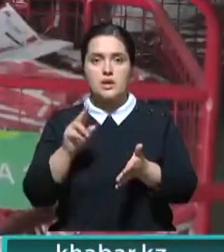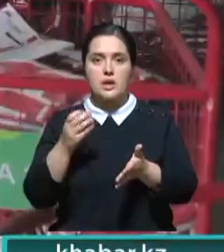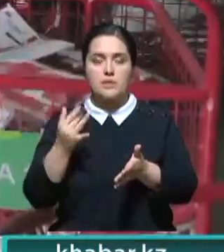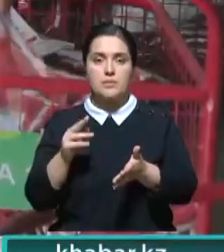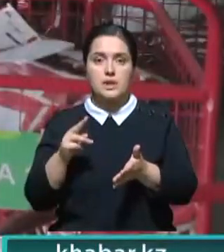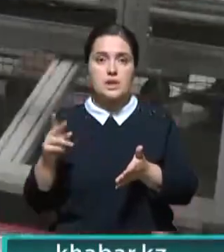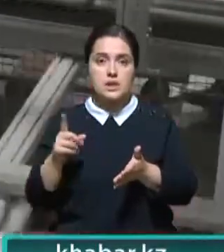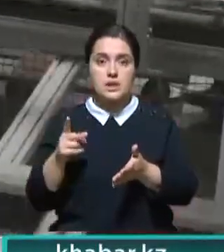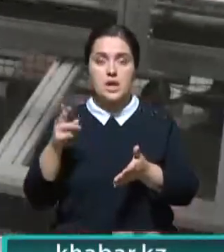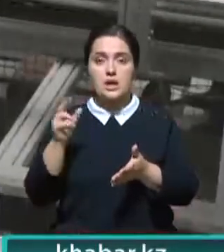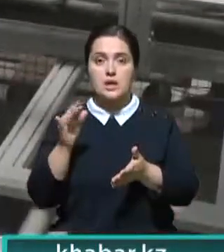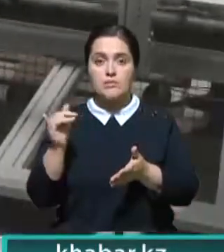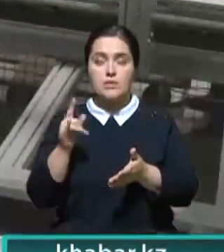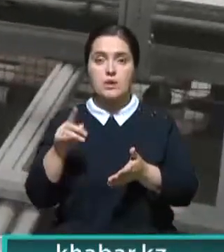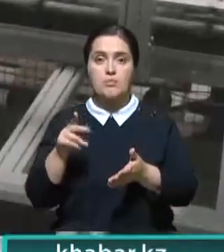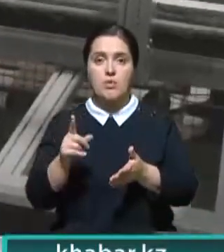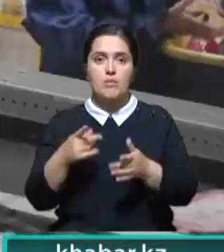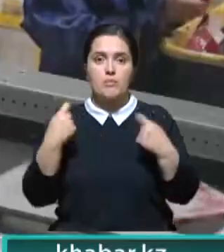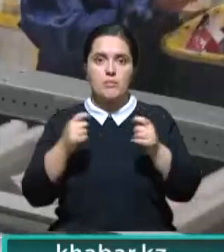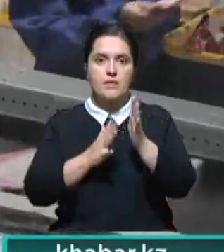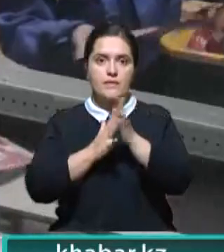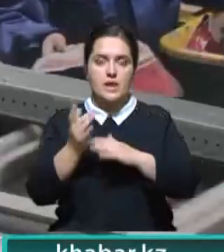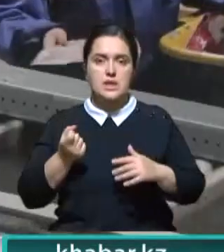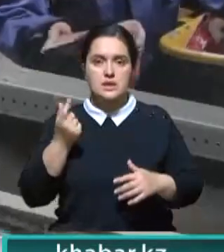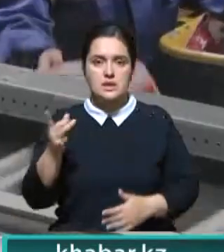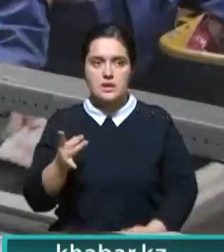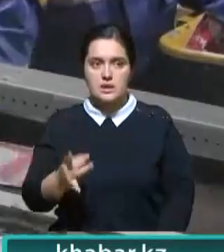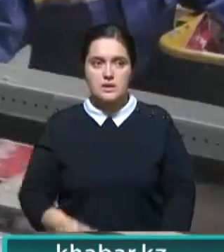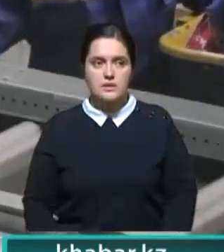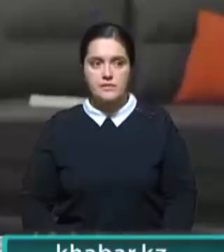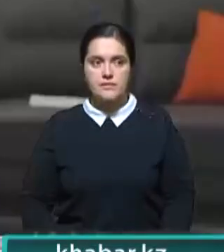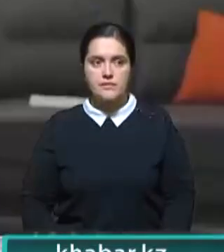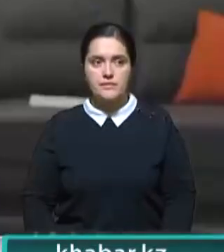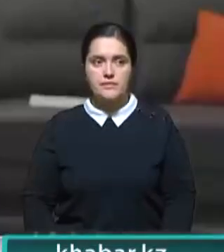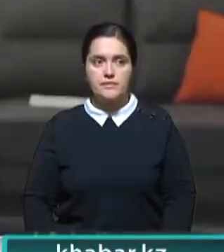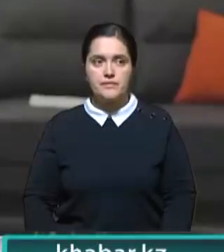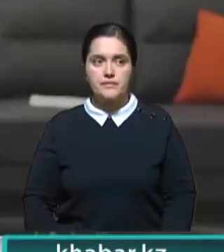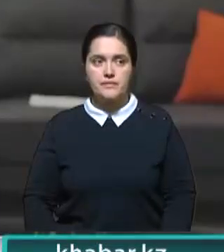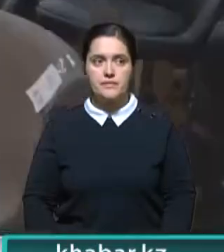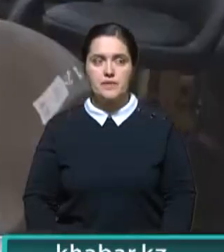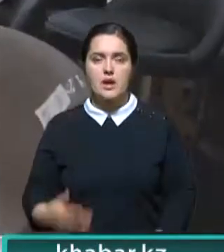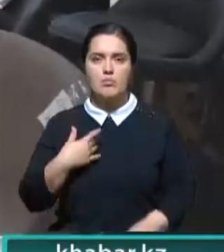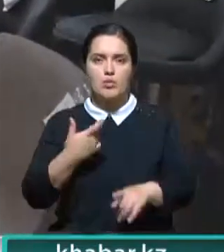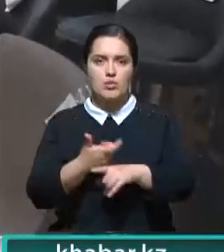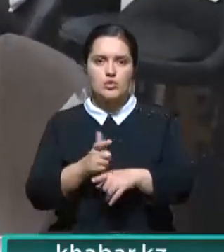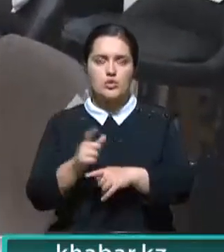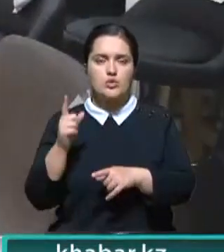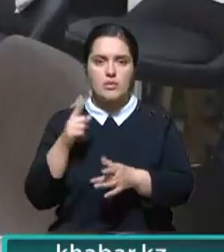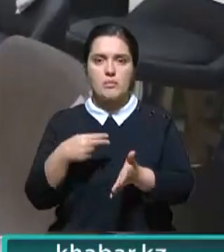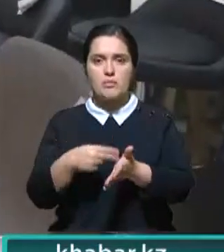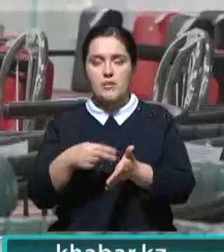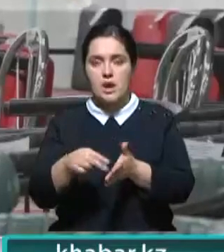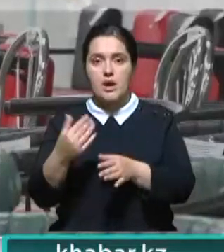Киезет. Во время Каспий Жума продажи вырастают в несколько раз. Это не первая наша Каспий Жума, и мы очень ждем праздник покупок в рассрочку.